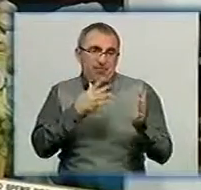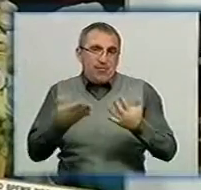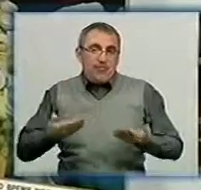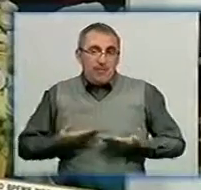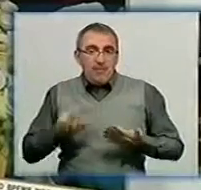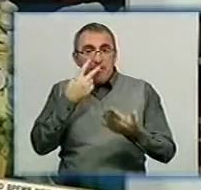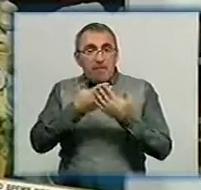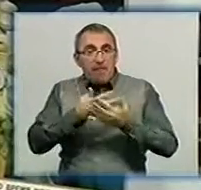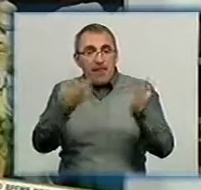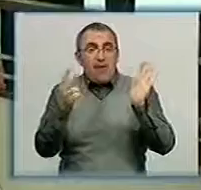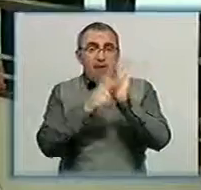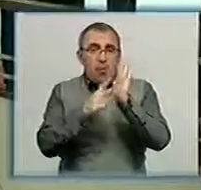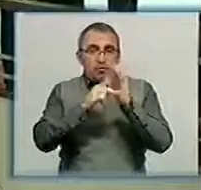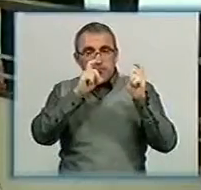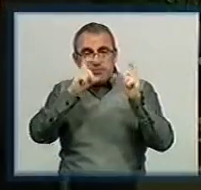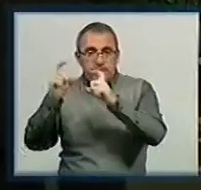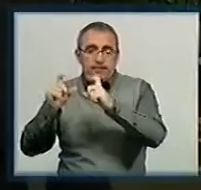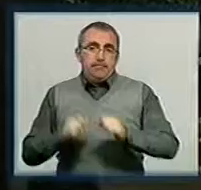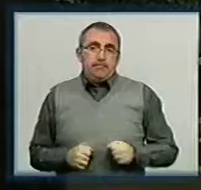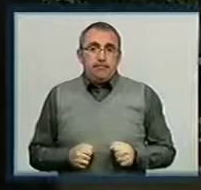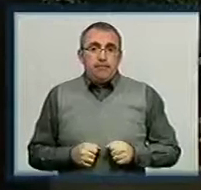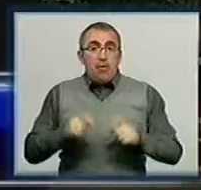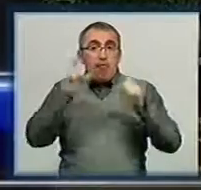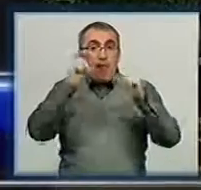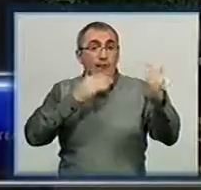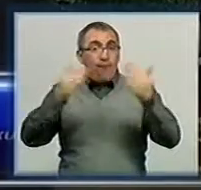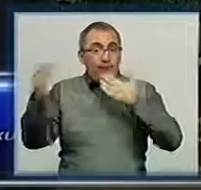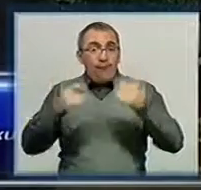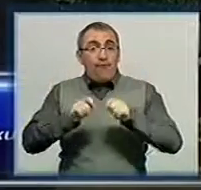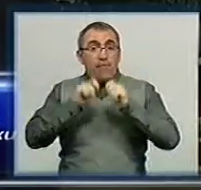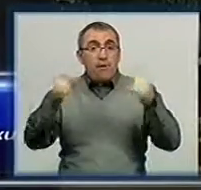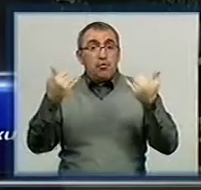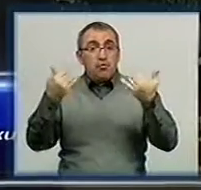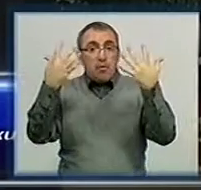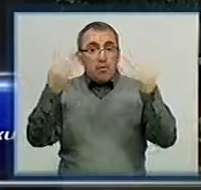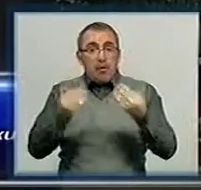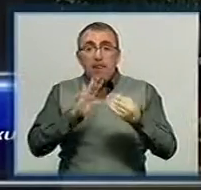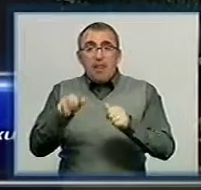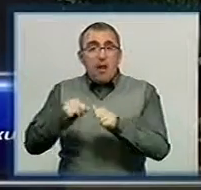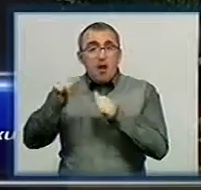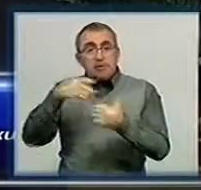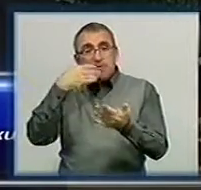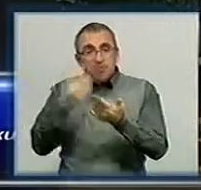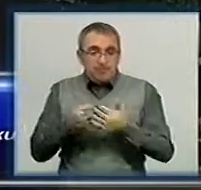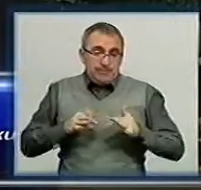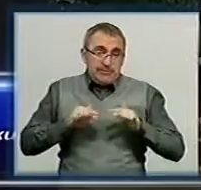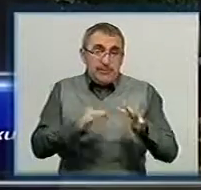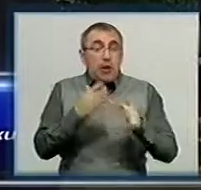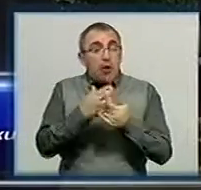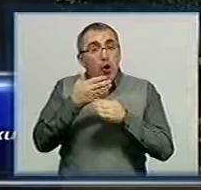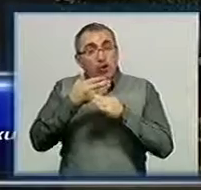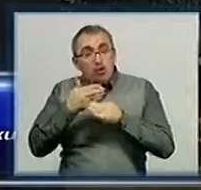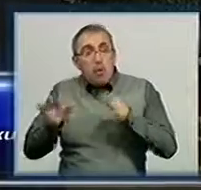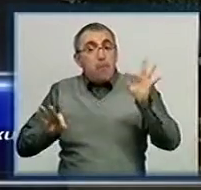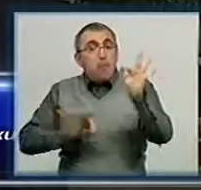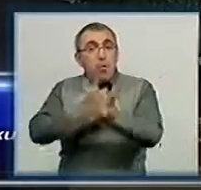представлено близько 80 робіт. Фотовиставка, яка відкривається сьогодні, не просто окремий самостійний захід, а вона є частиною